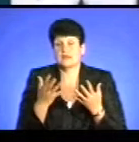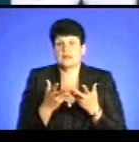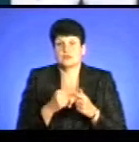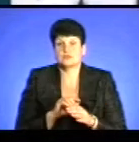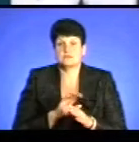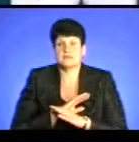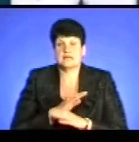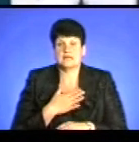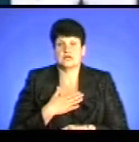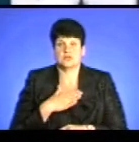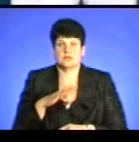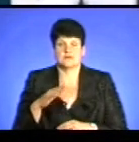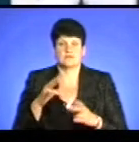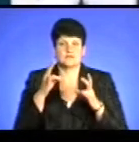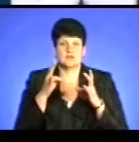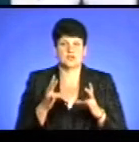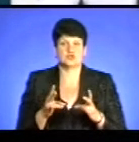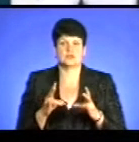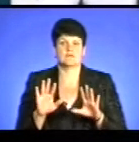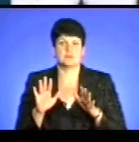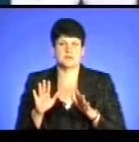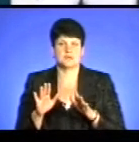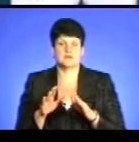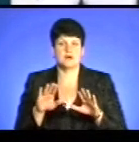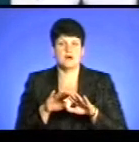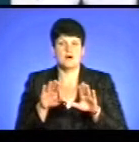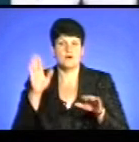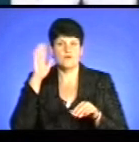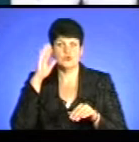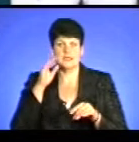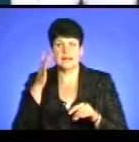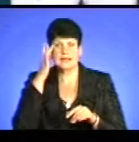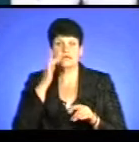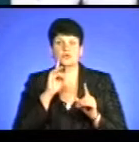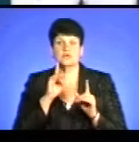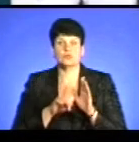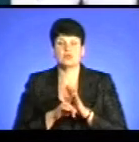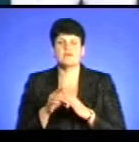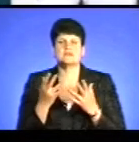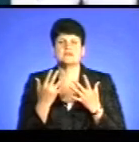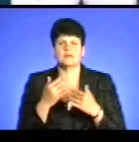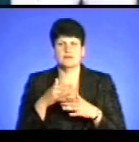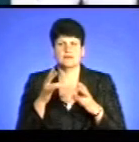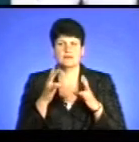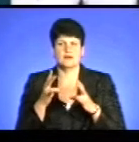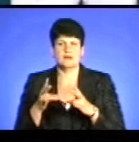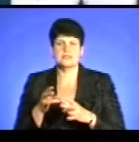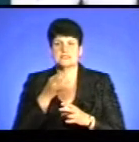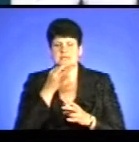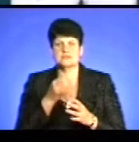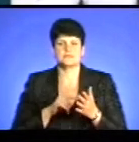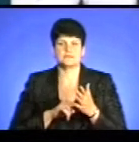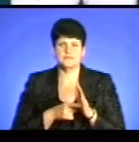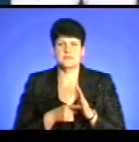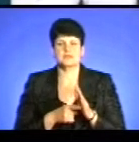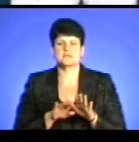дітей в результаті трагічних випадків на воді. Літо лише почалося, а вже стільки трагедій, наголосив заступник